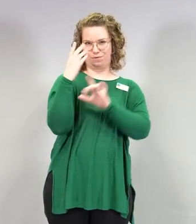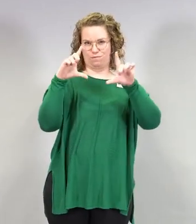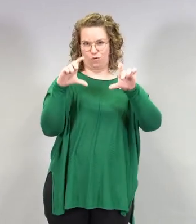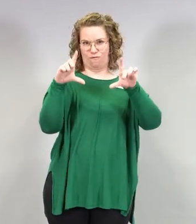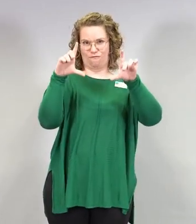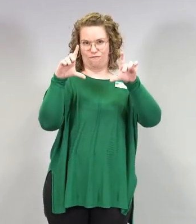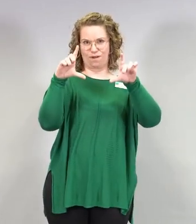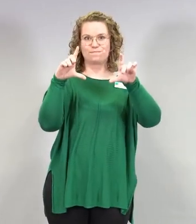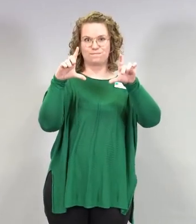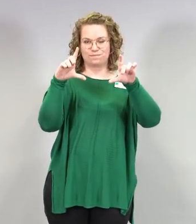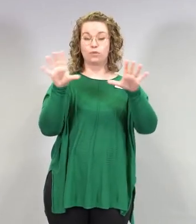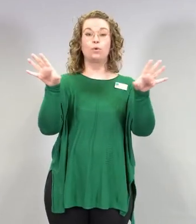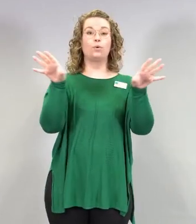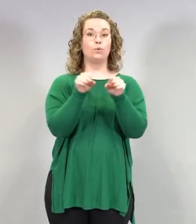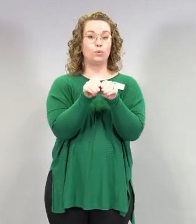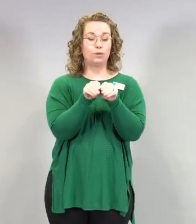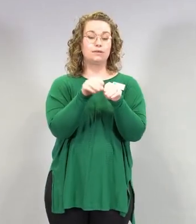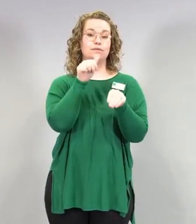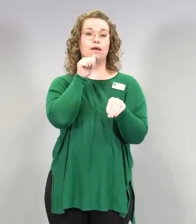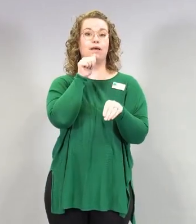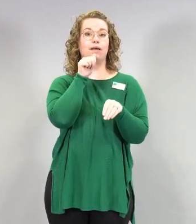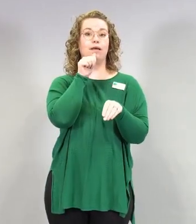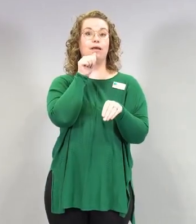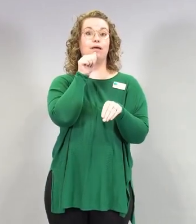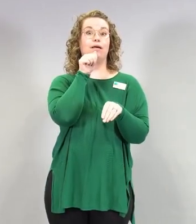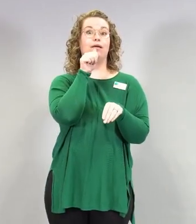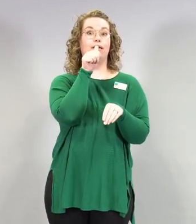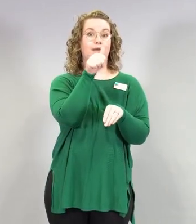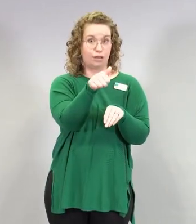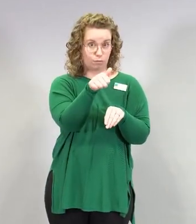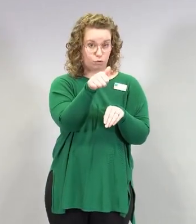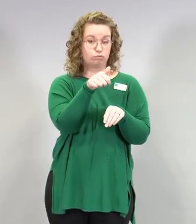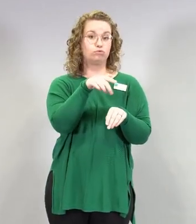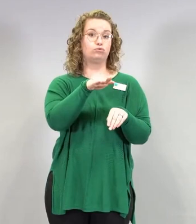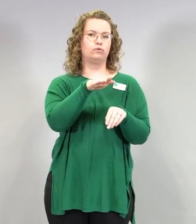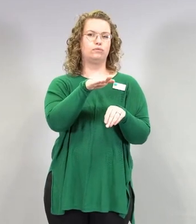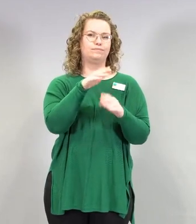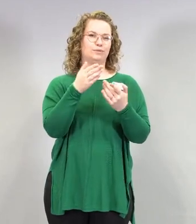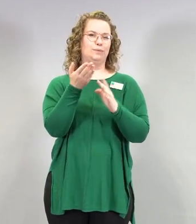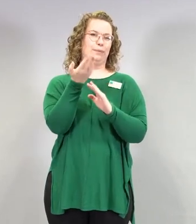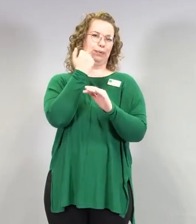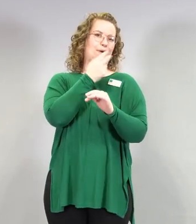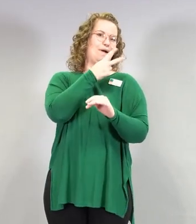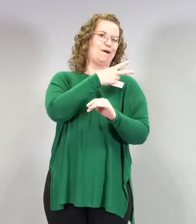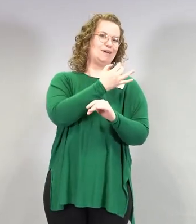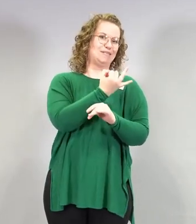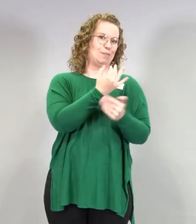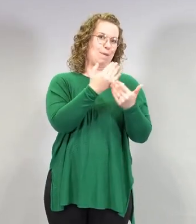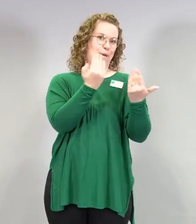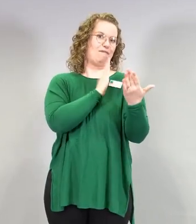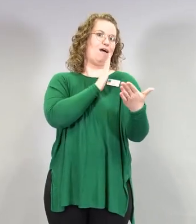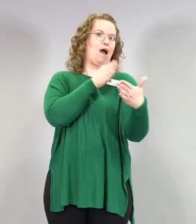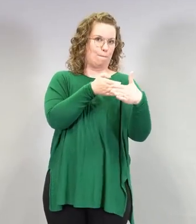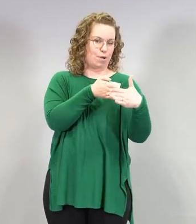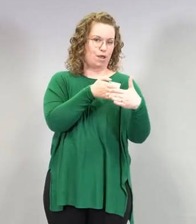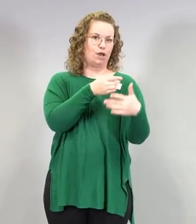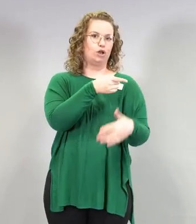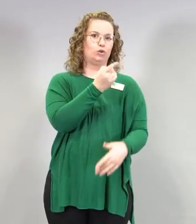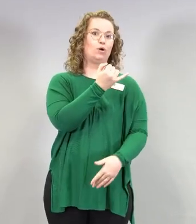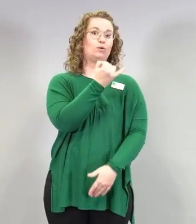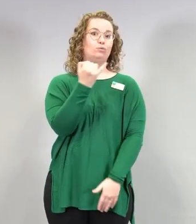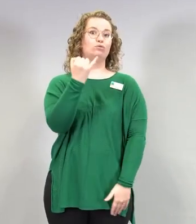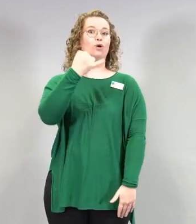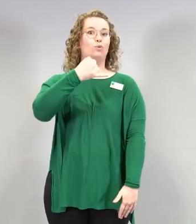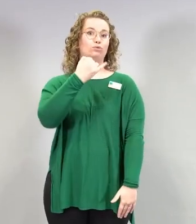yhteensä ilmoituksia on tullut 27. päivään mennessä 1669